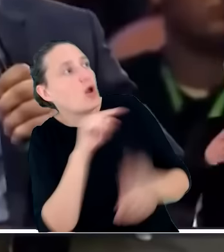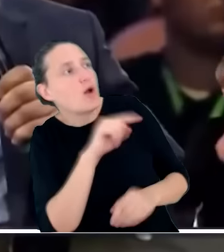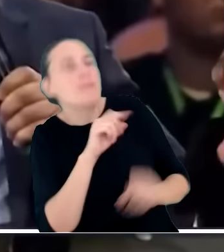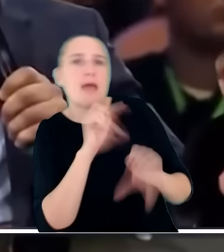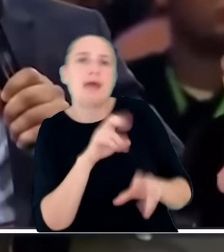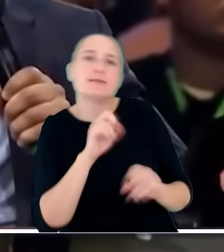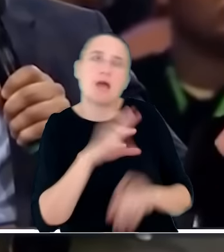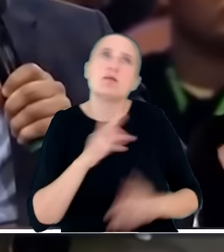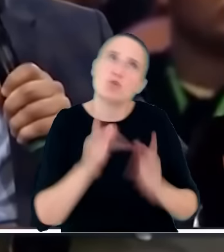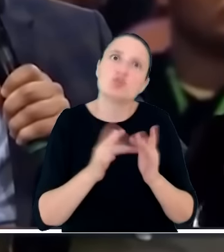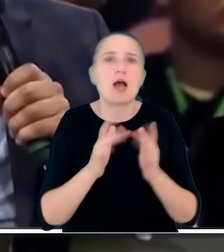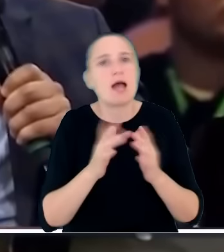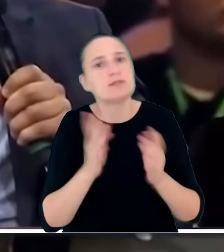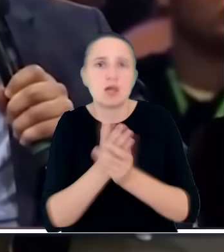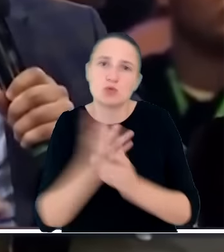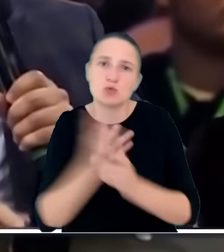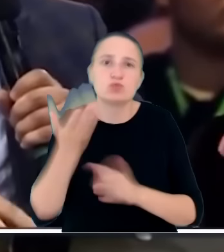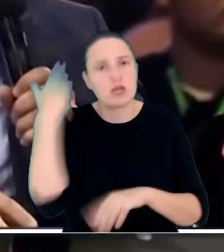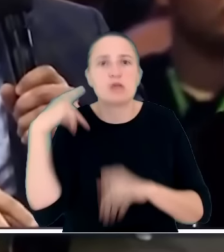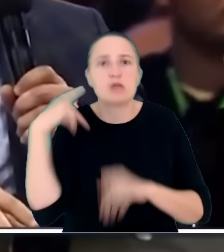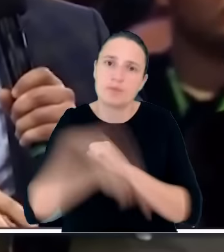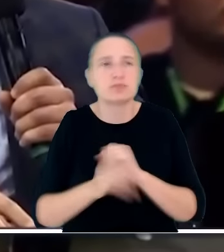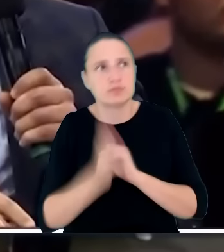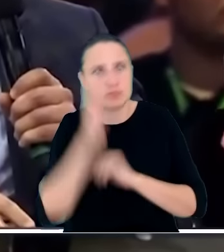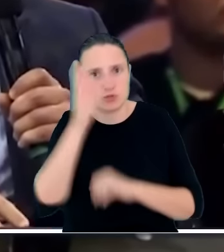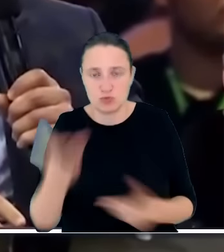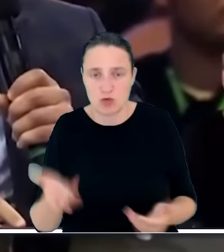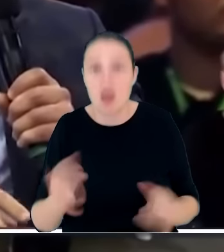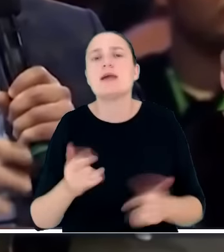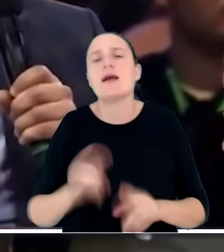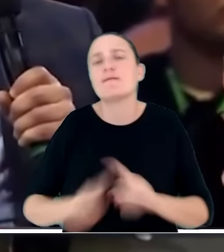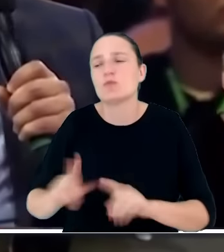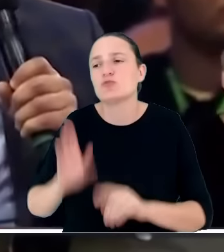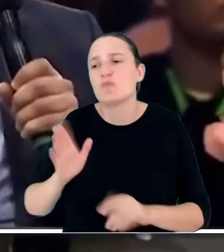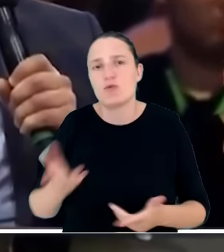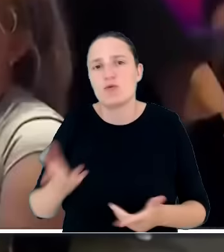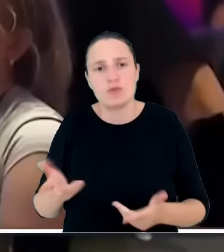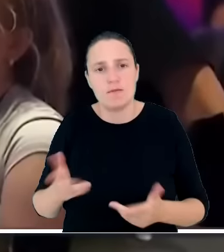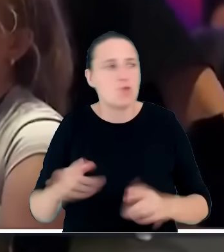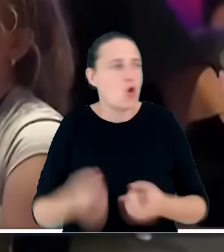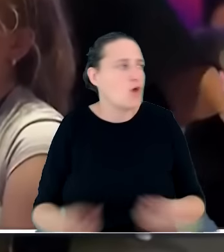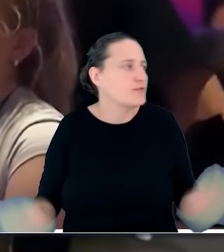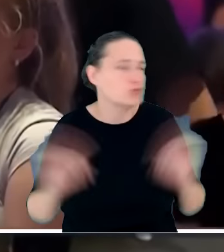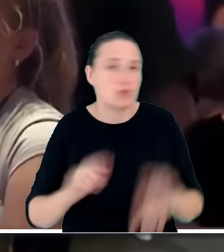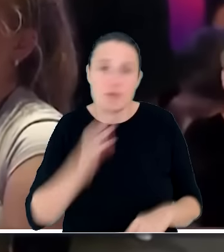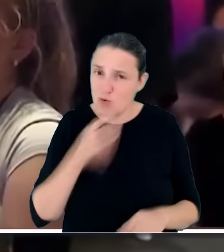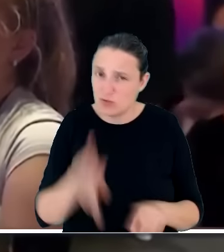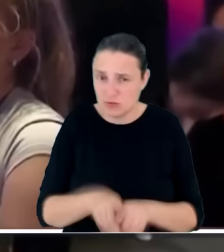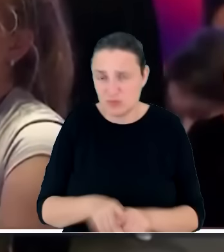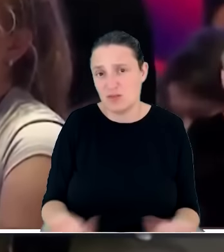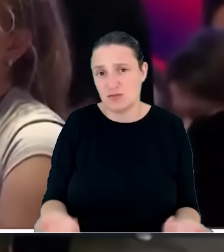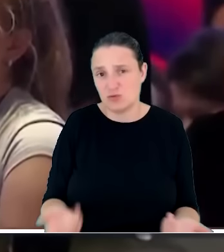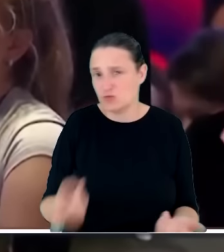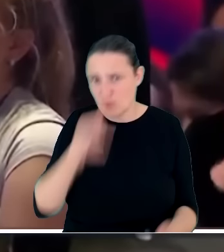idźmy do przodu, no to jak oni będą tłumaczyli to później swoim najbliższym, swojemu otoczeniu? Absolutnie nie można o tym